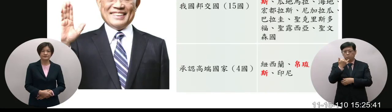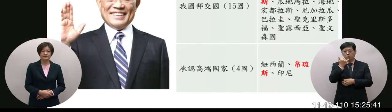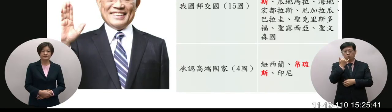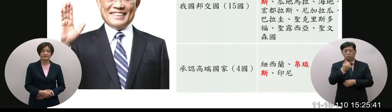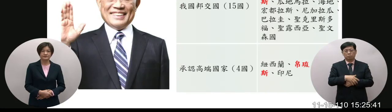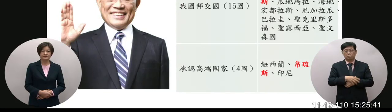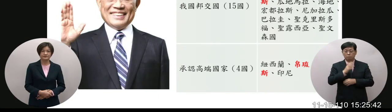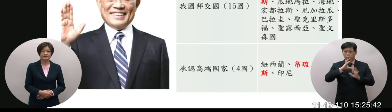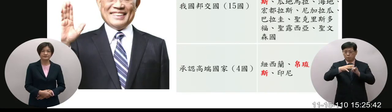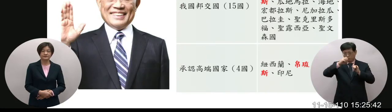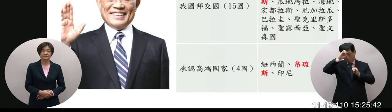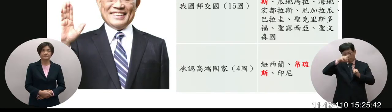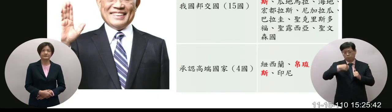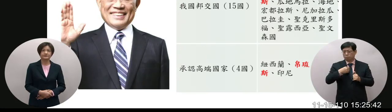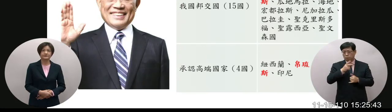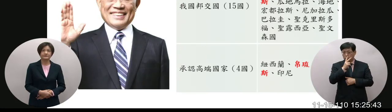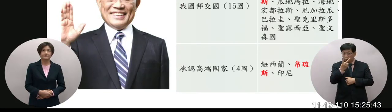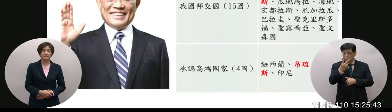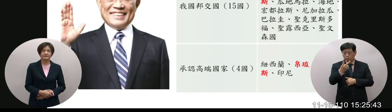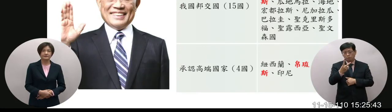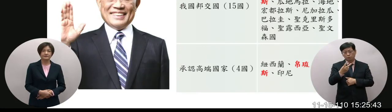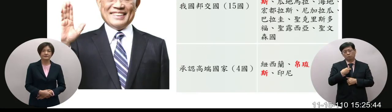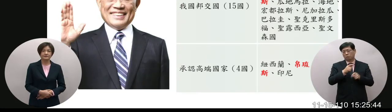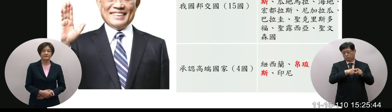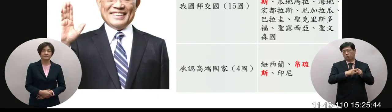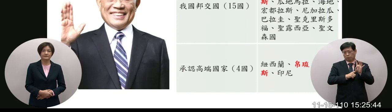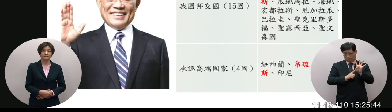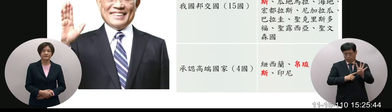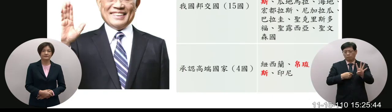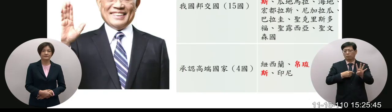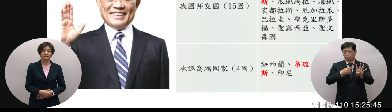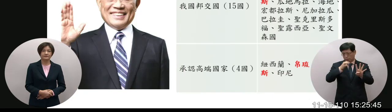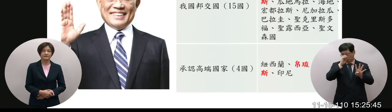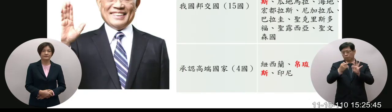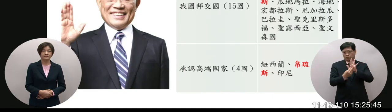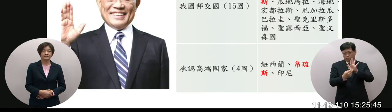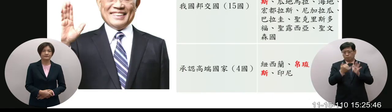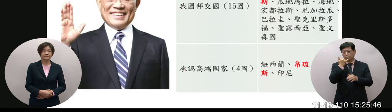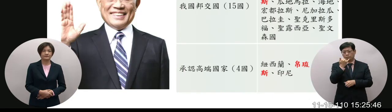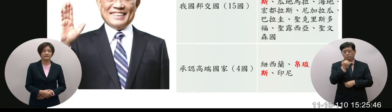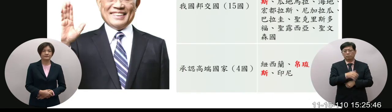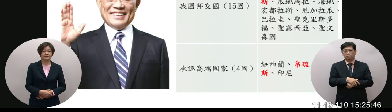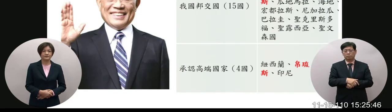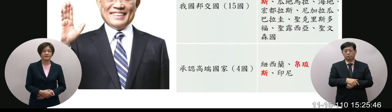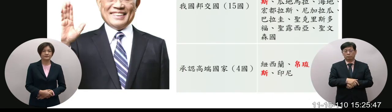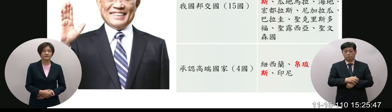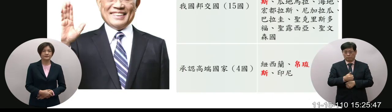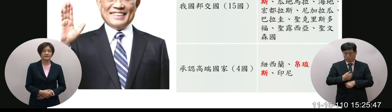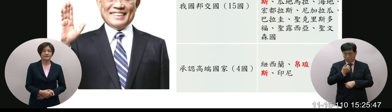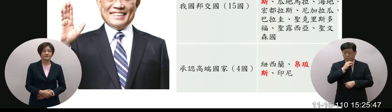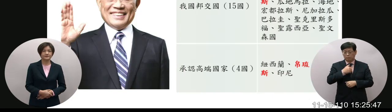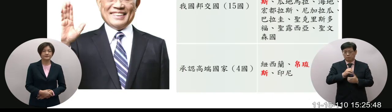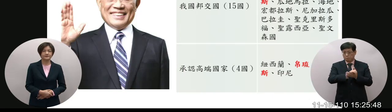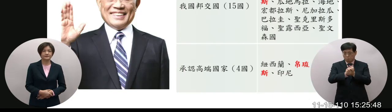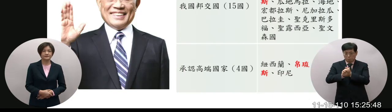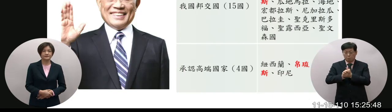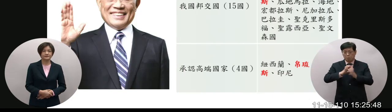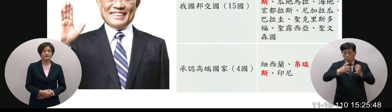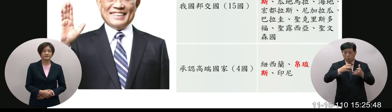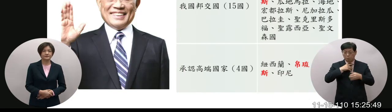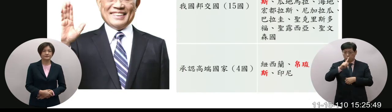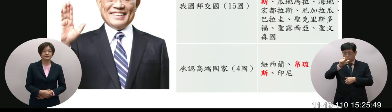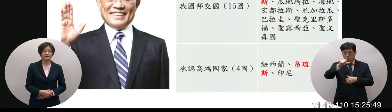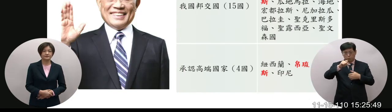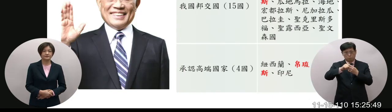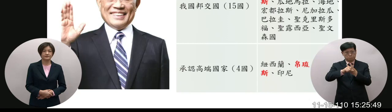當然黨團我們黨團這邊是說只有兩個但我們就以你們四個為來來說也OK啦但是邦交國十五國裡面其實也只有